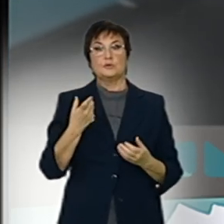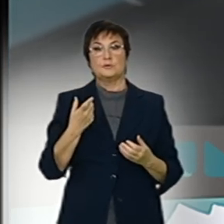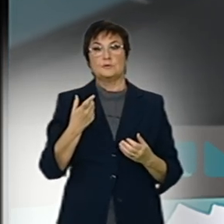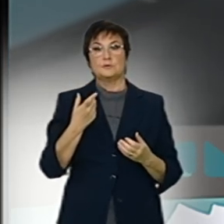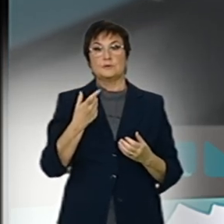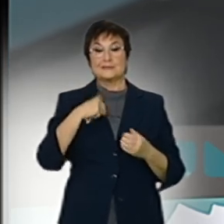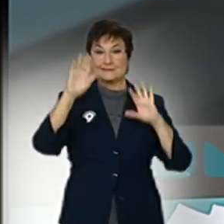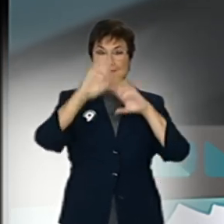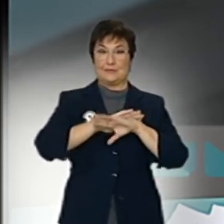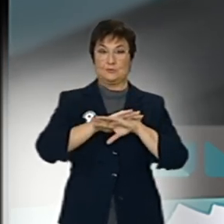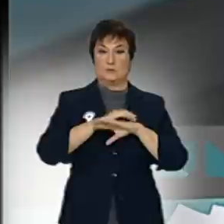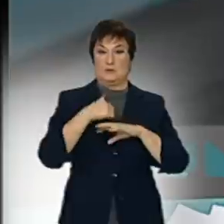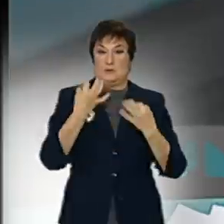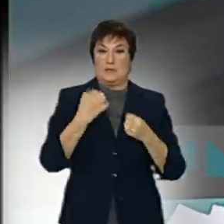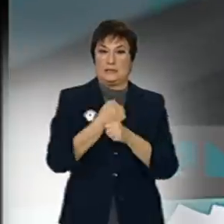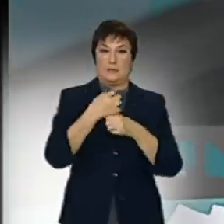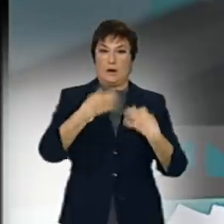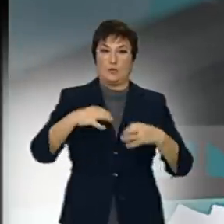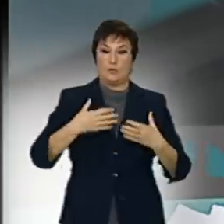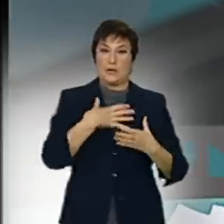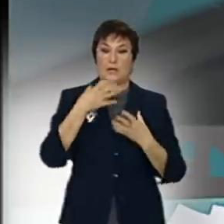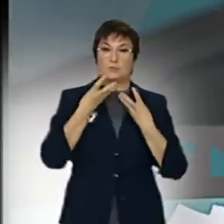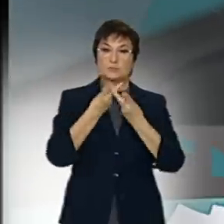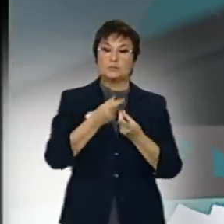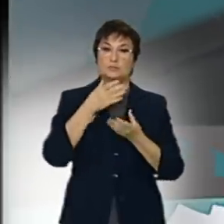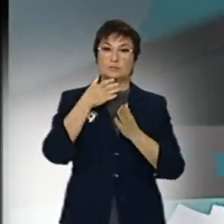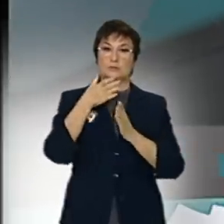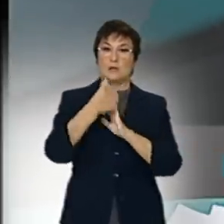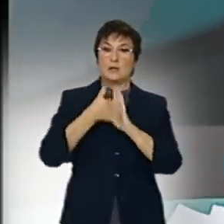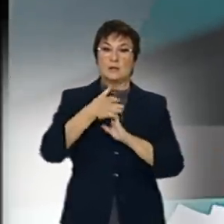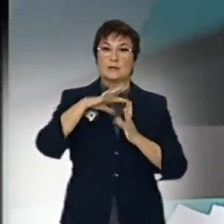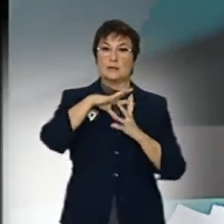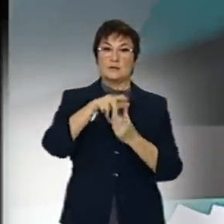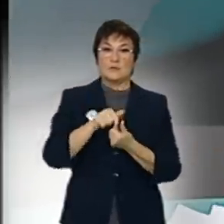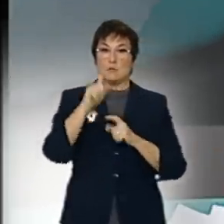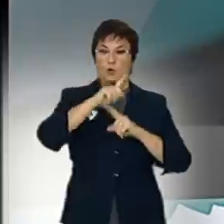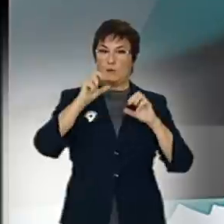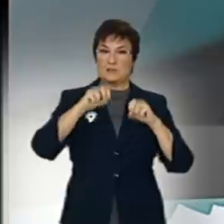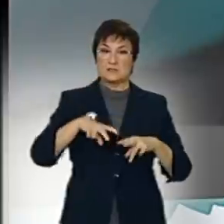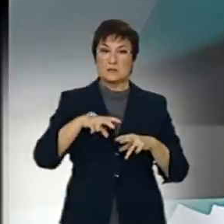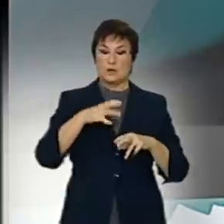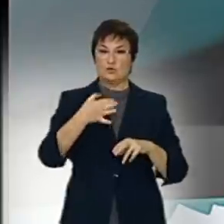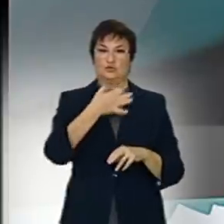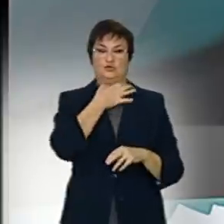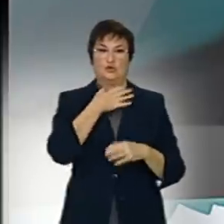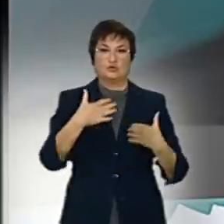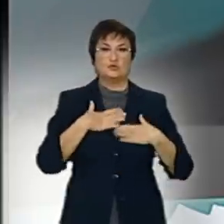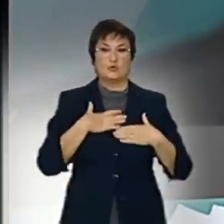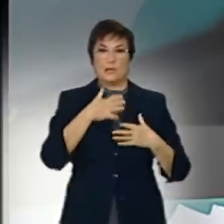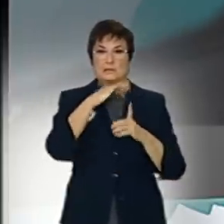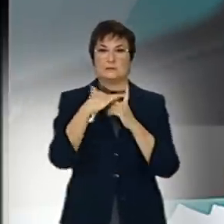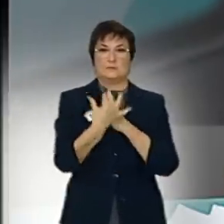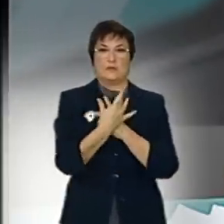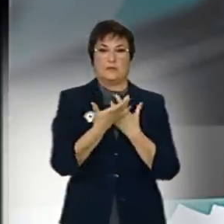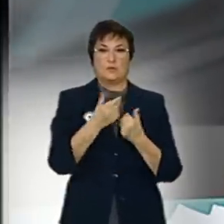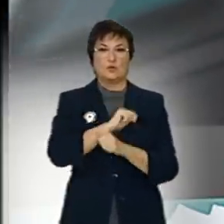només esta nit, que havíem d'estar fent ronda informativa, simplement podíeu estar sense cap problema. I això sembla que és una situació